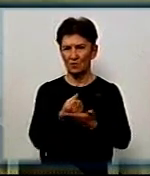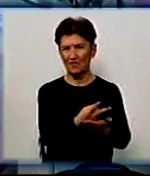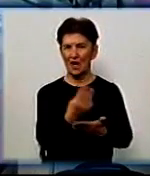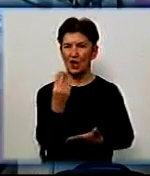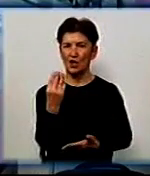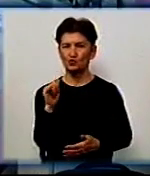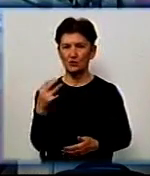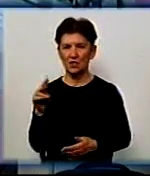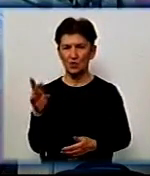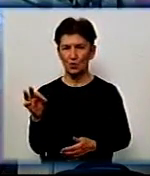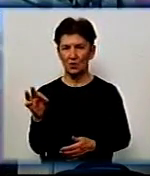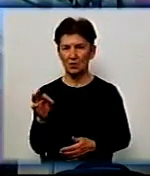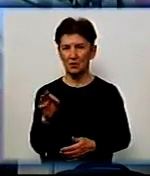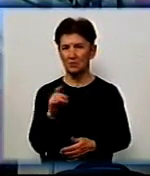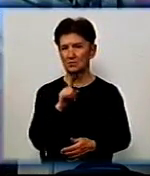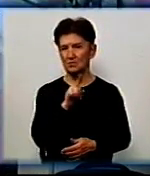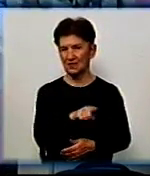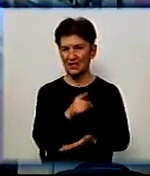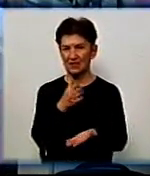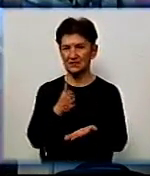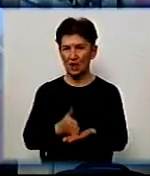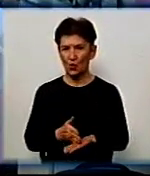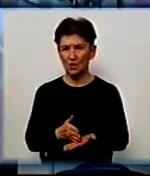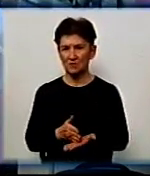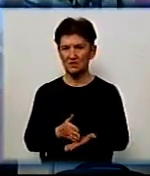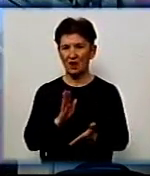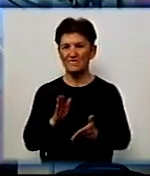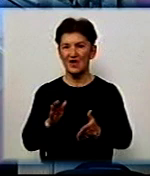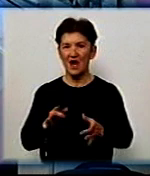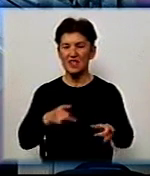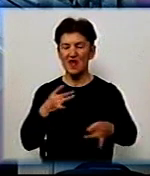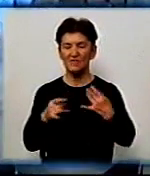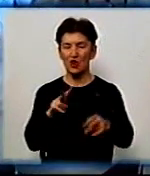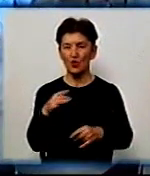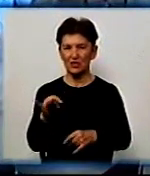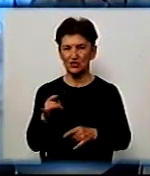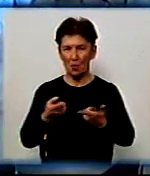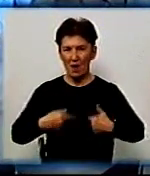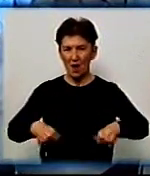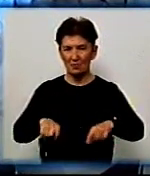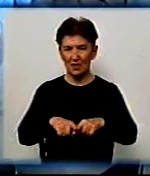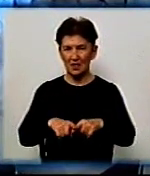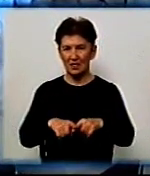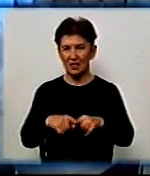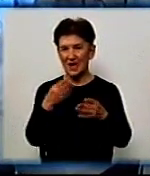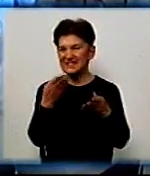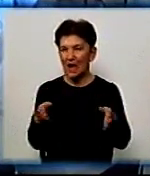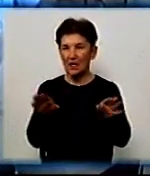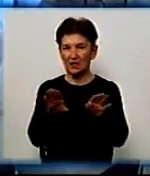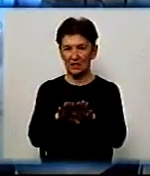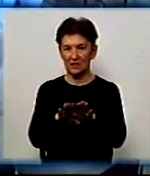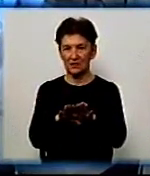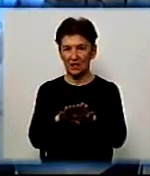Шутенко. Олександр Шутенко знаходиться в неврологічному відділенні. Закрита черепно-мозкова